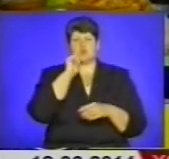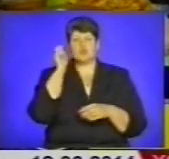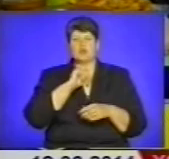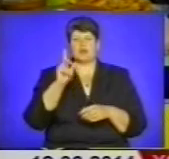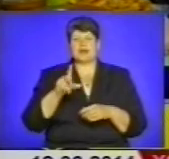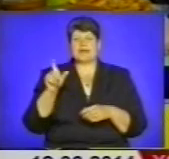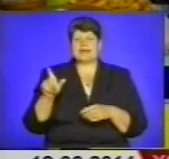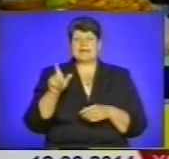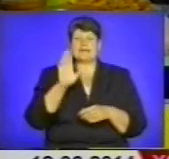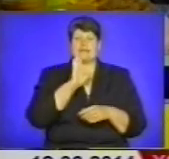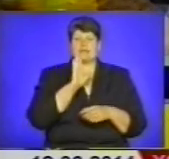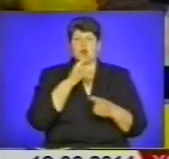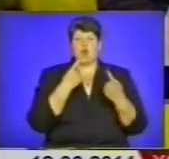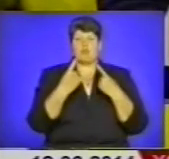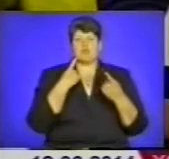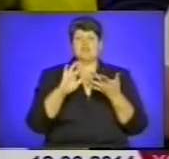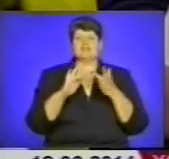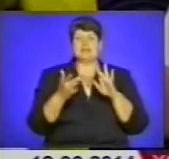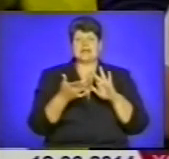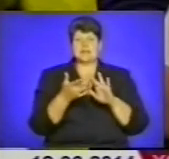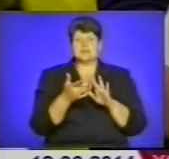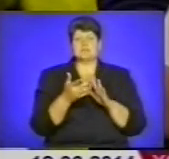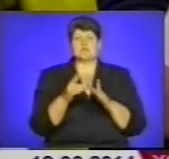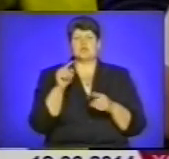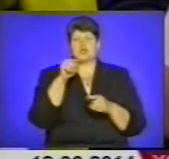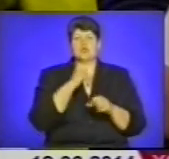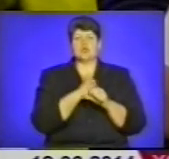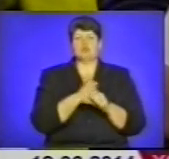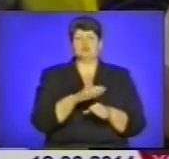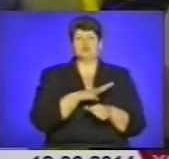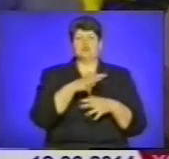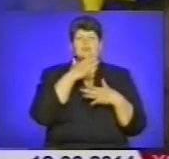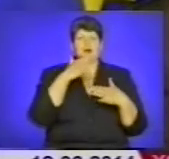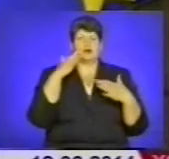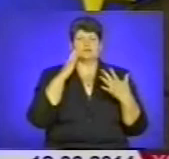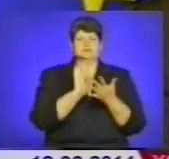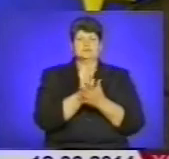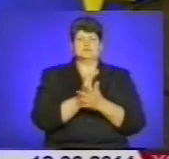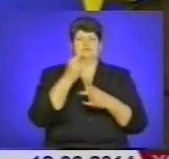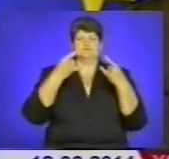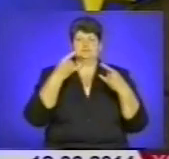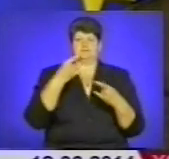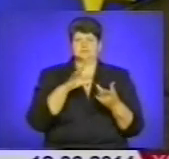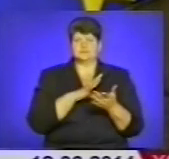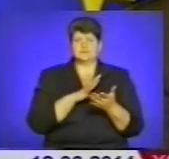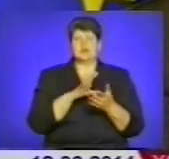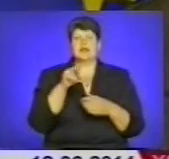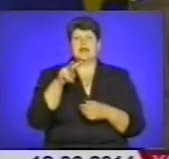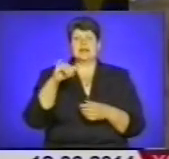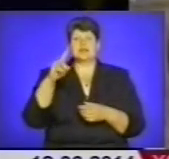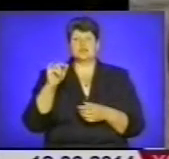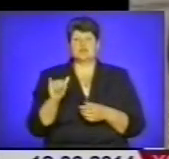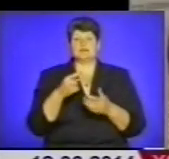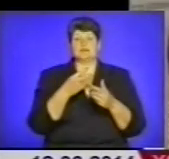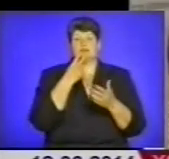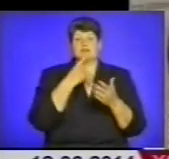протесту активно обговорювали на інтернет-сайтах. Про її роботу йшлося у численних засобах масової інформації. Лізу навіть називали